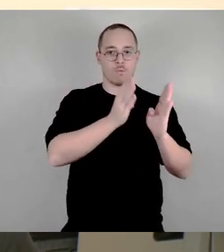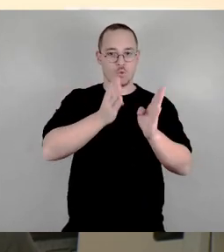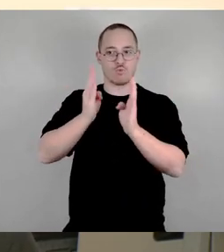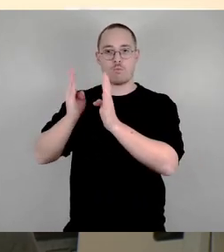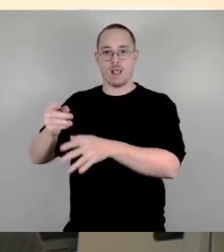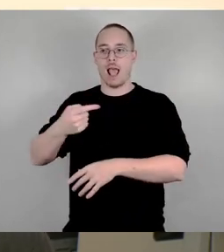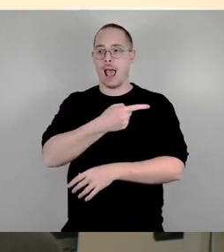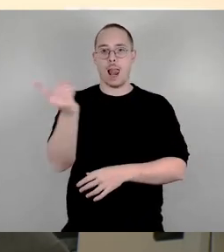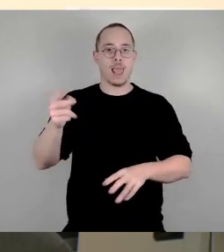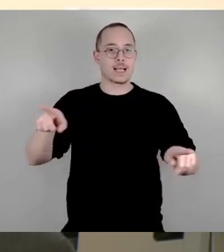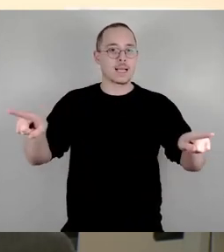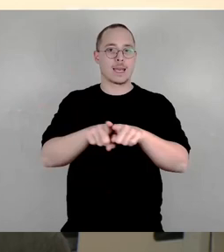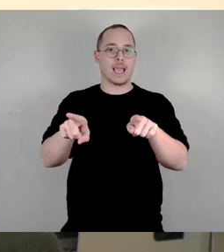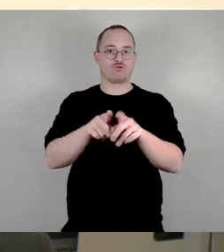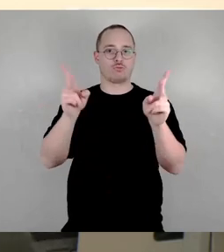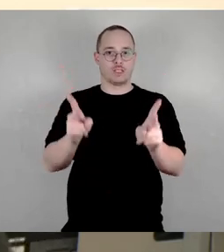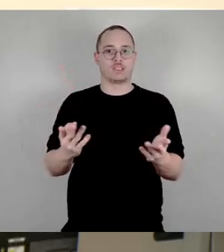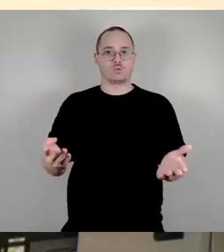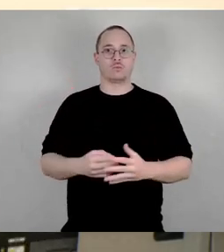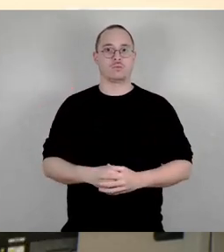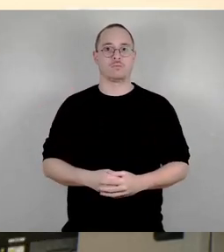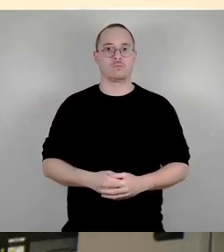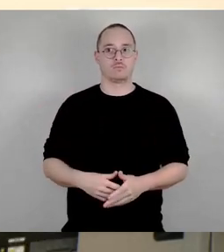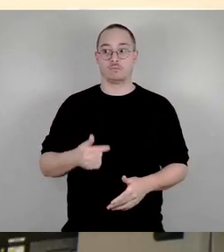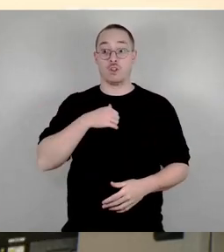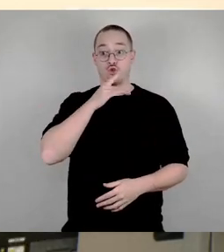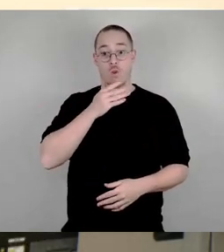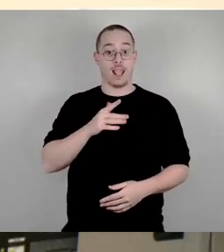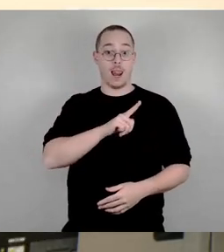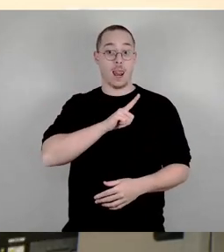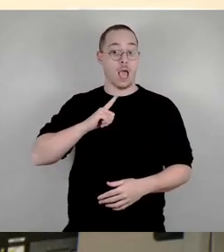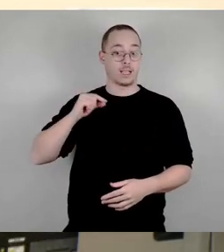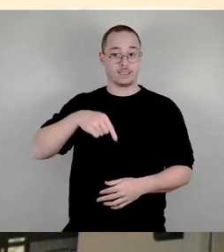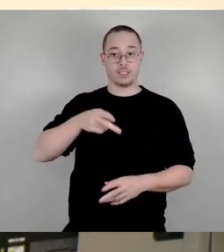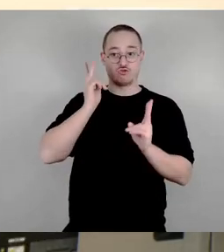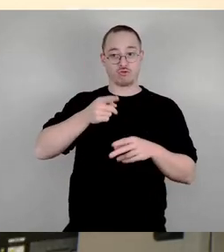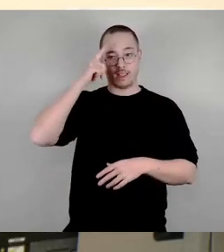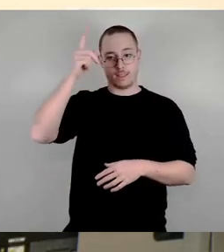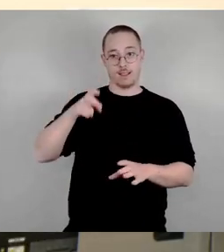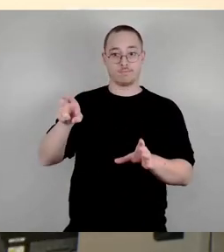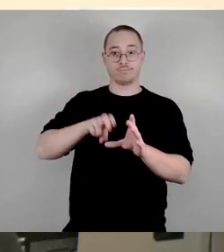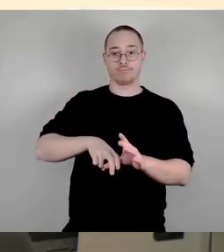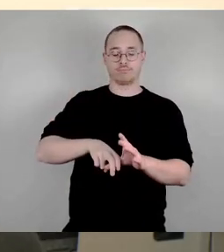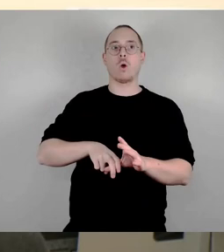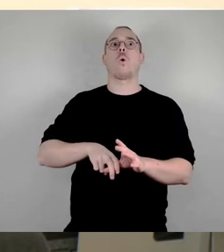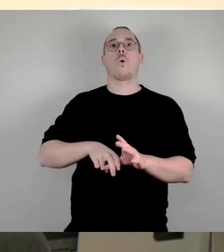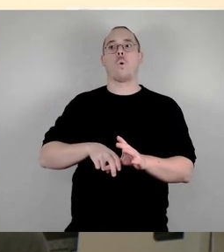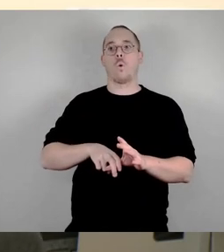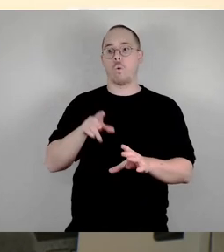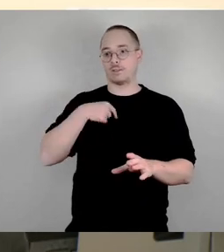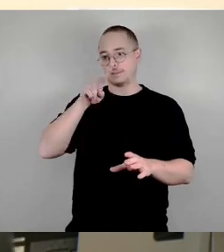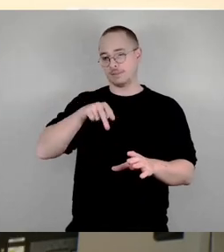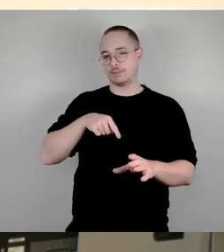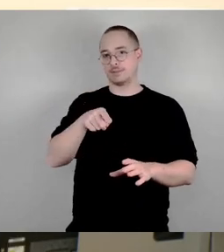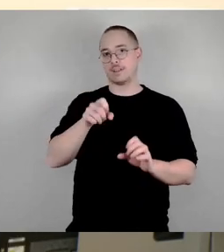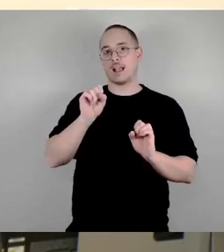aber als ich das gelesen habe, habe ich mir gedacht, hoppla, hier kannst du helfen. Herr Donhauser, ein bisschen unter die Arme greifen und das Rätsel für ihn